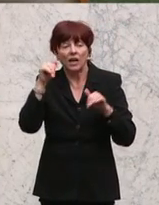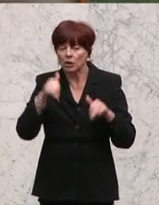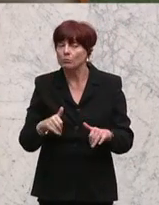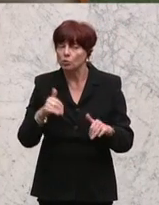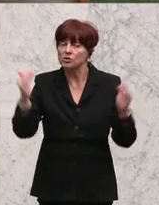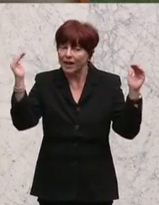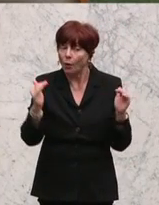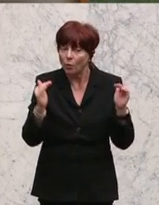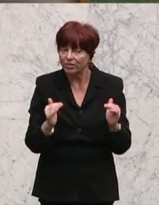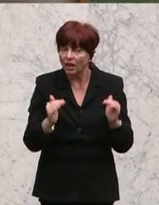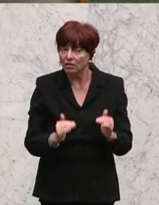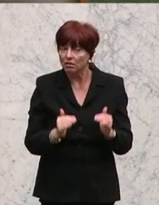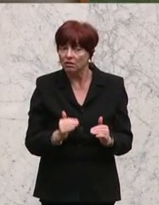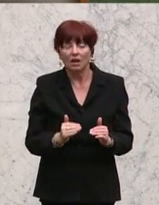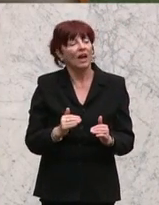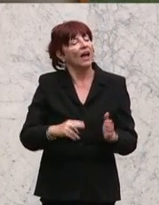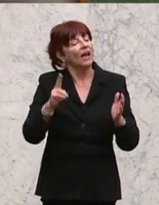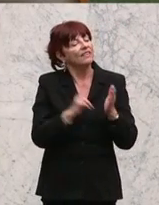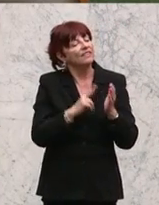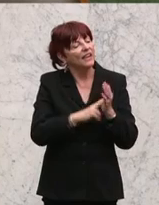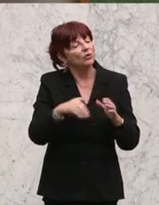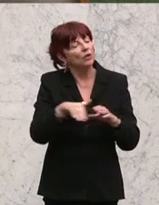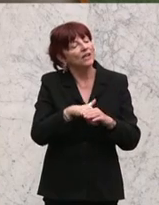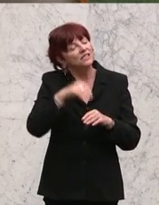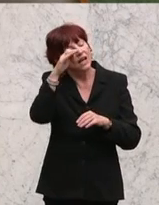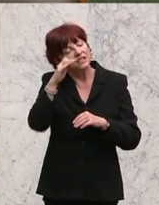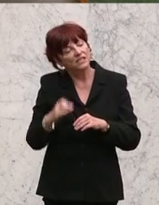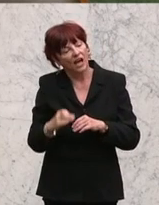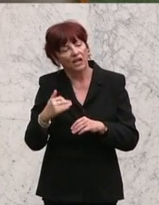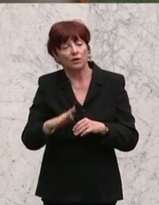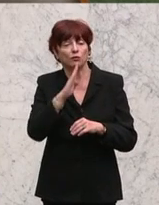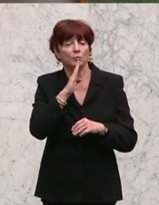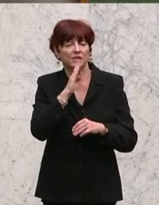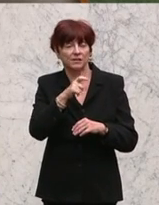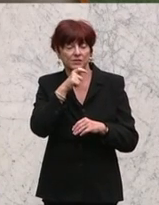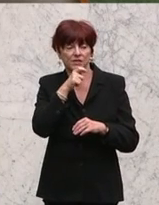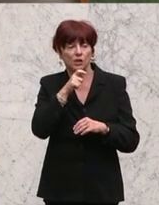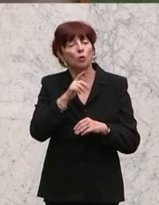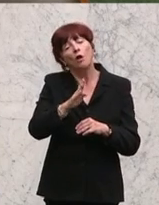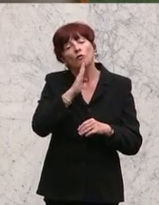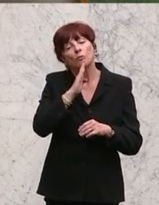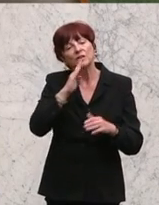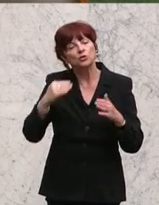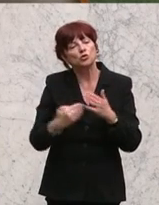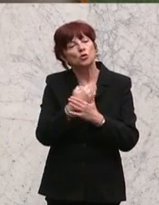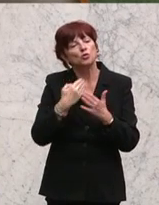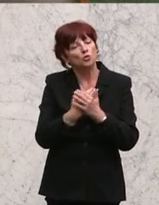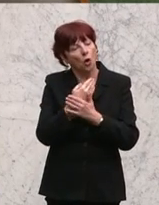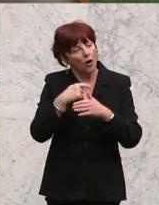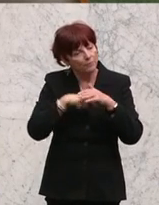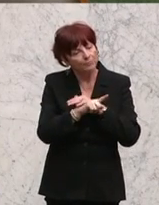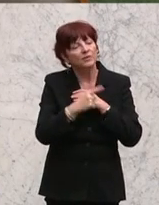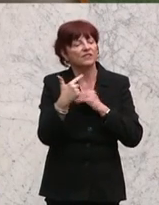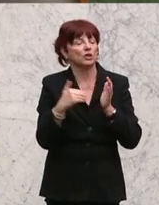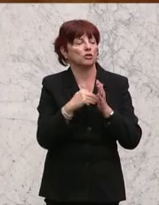Meine Frage, wie hoch waren die Nettoersatzraten in der Pensionsversicherung für die Pensionsneuzugänge des Jahres 2015?